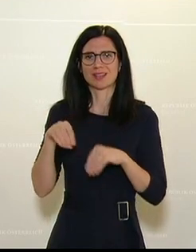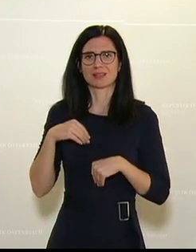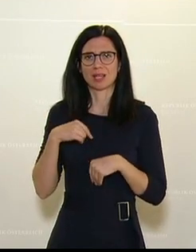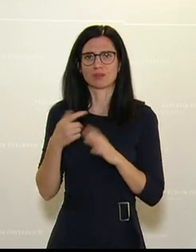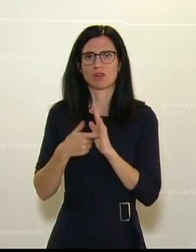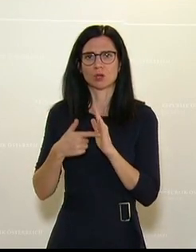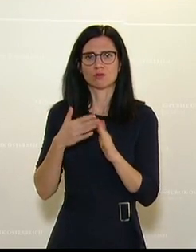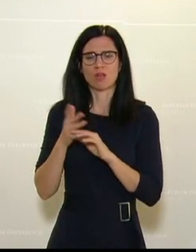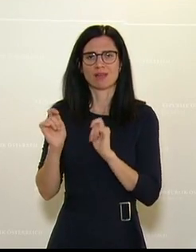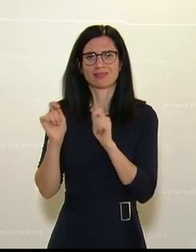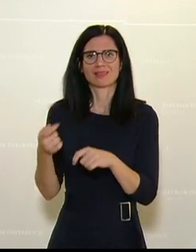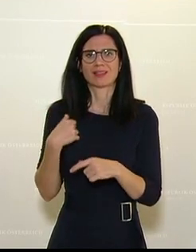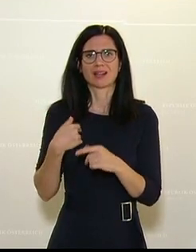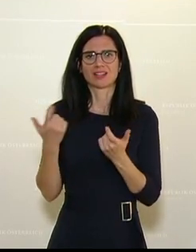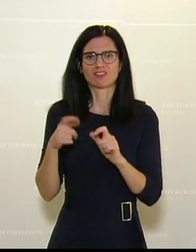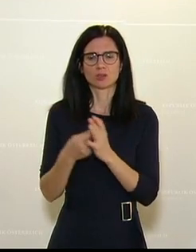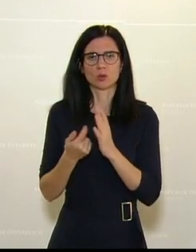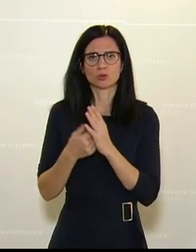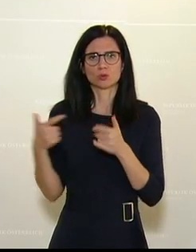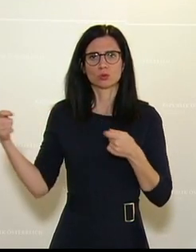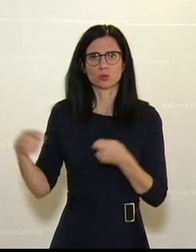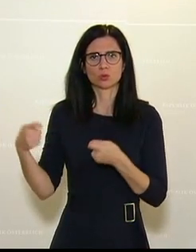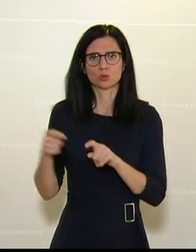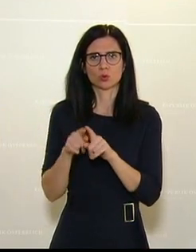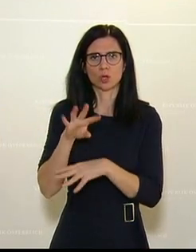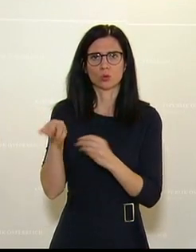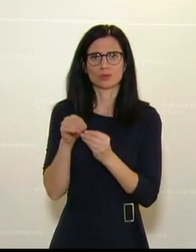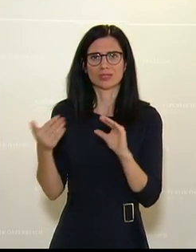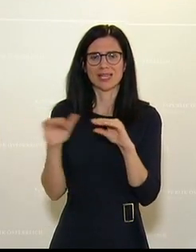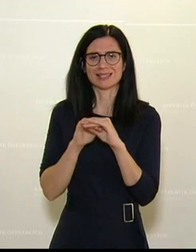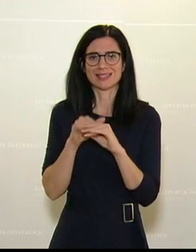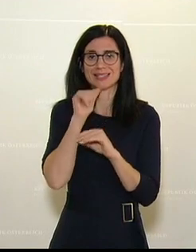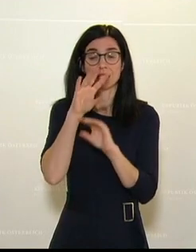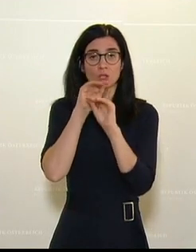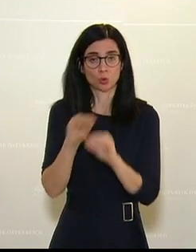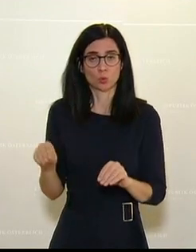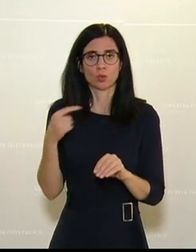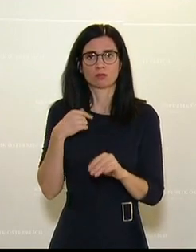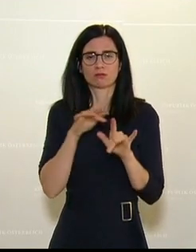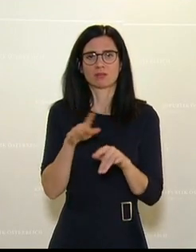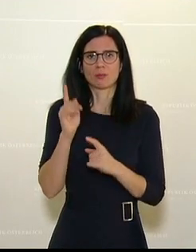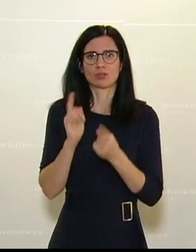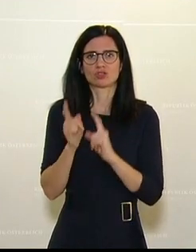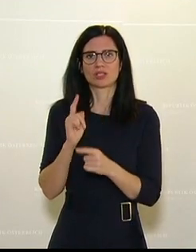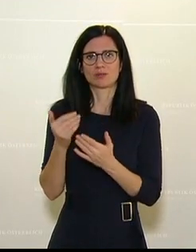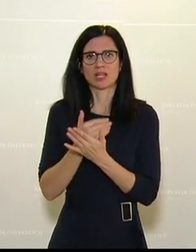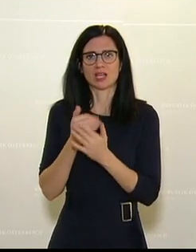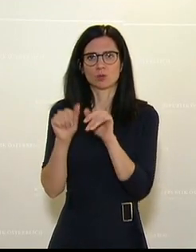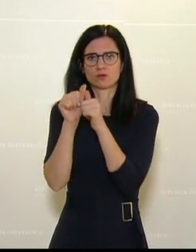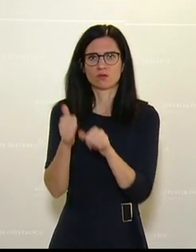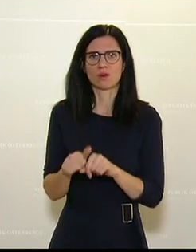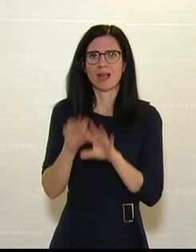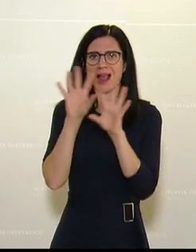Voraussetzung für den Antrag auf Fixkostenzuschuss bzw. Umsatzersatz nicht nur auf eine bestimmte Einkunftsart,